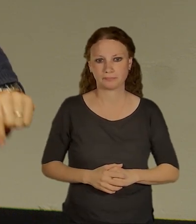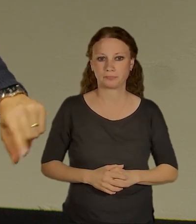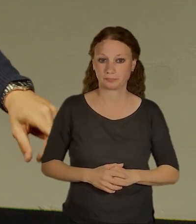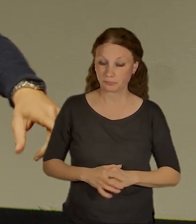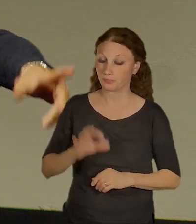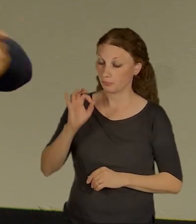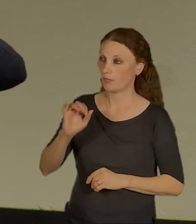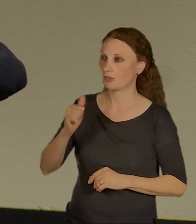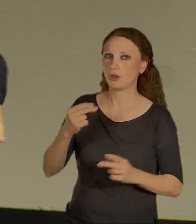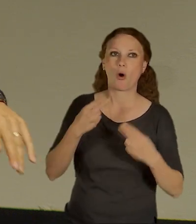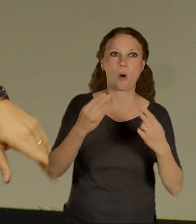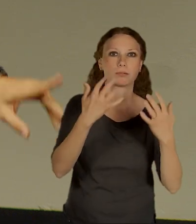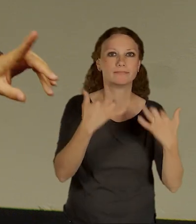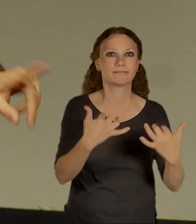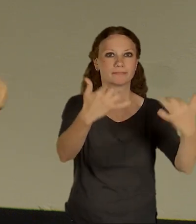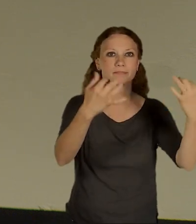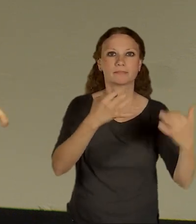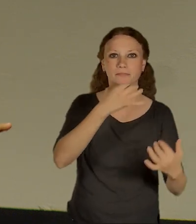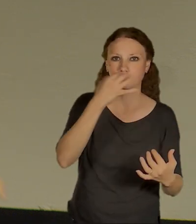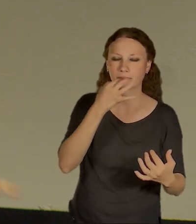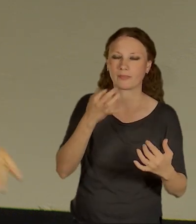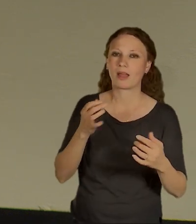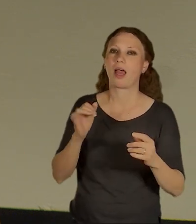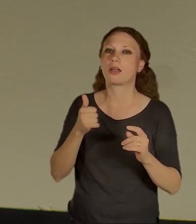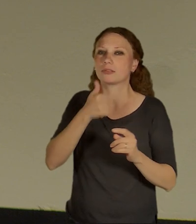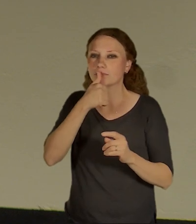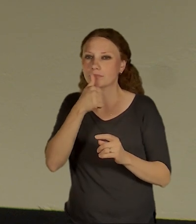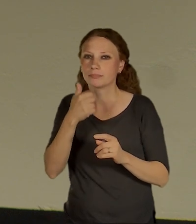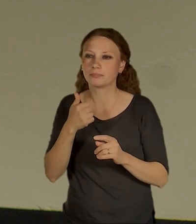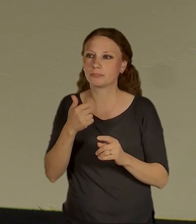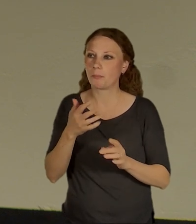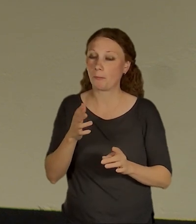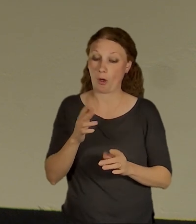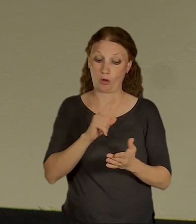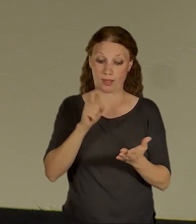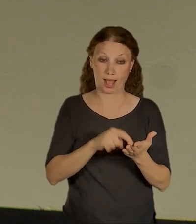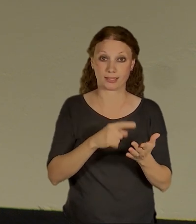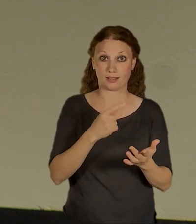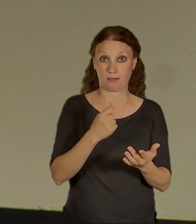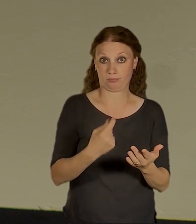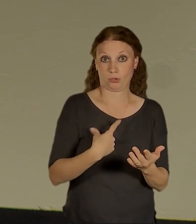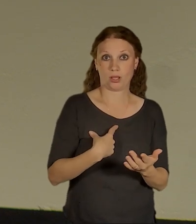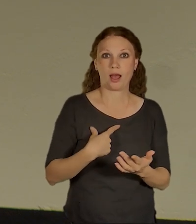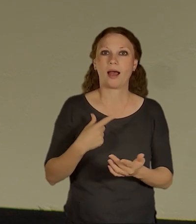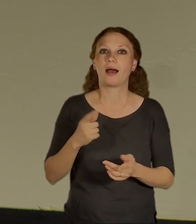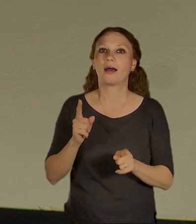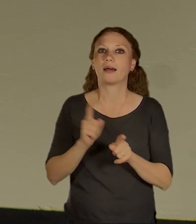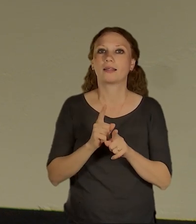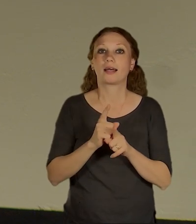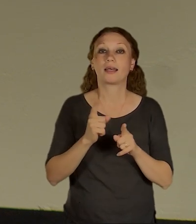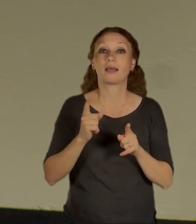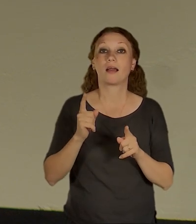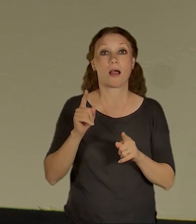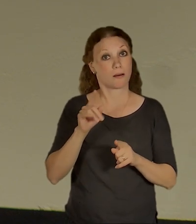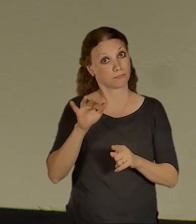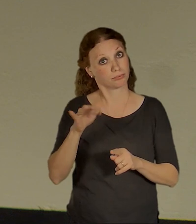jenom se zeptám ještě na poslední dotaz, než jak se to rozmýšlejte, je tam dotaz na zelenou střechu. Zda se pracovalo v návrhu i s tím, že by terminál